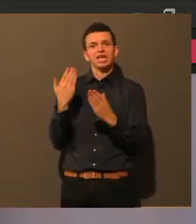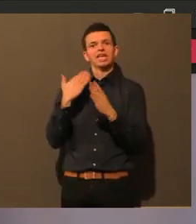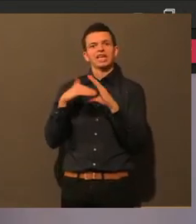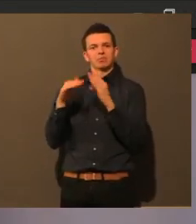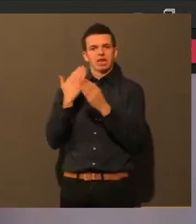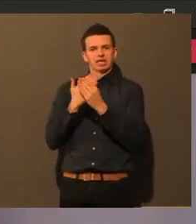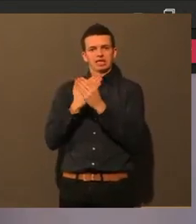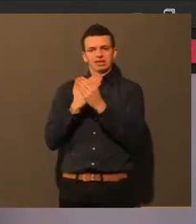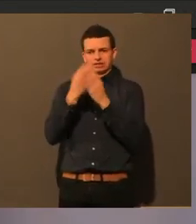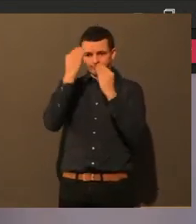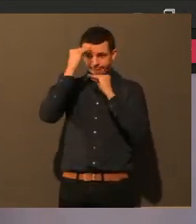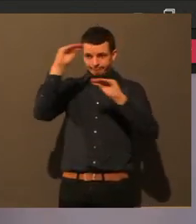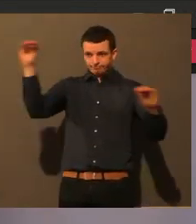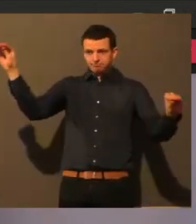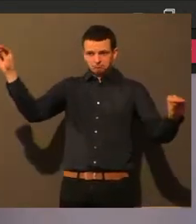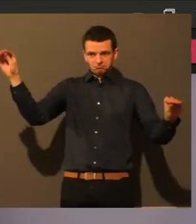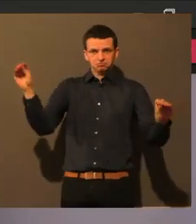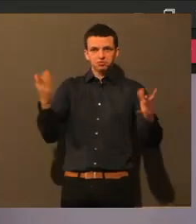Freunde?